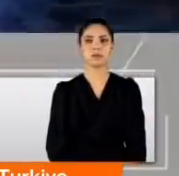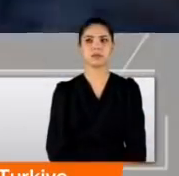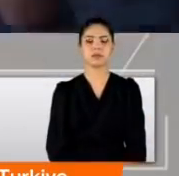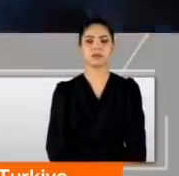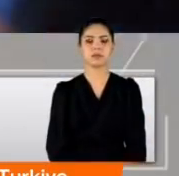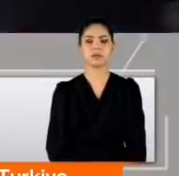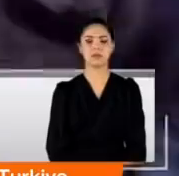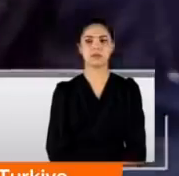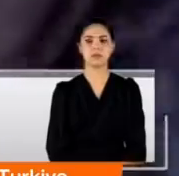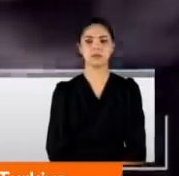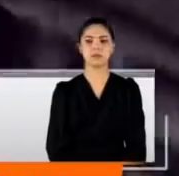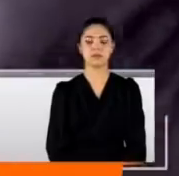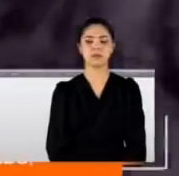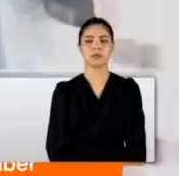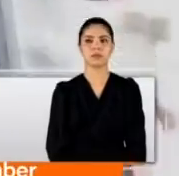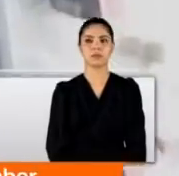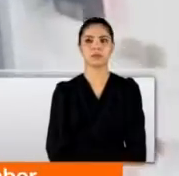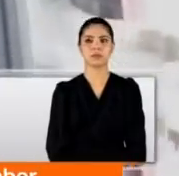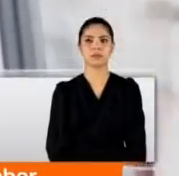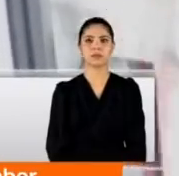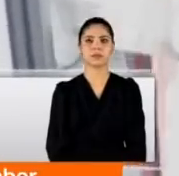ediyorsunuz? Kesinlikle beni yıkamayacak. Sen ne öldürdün?